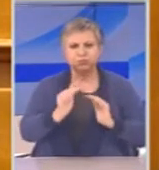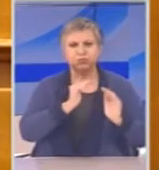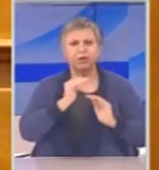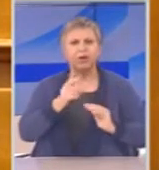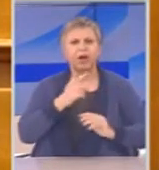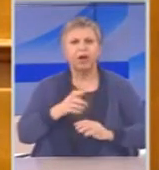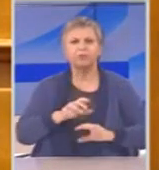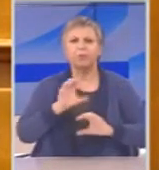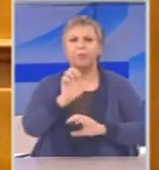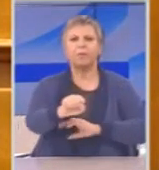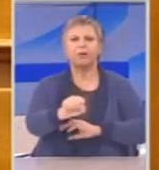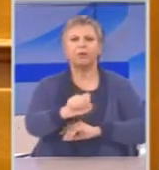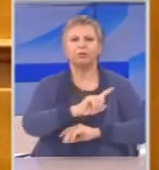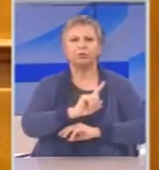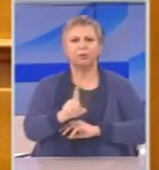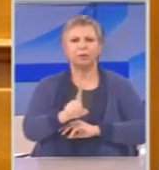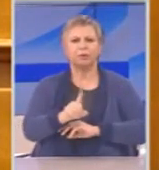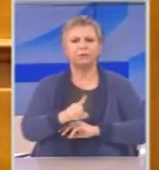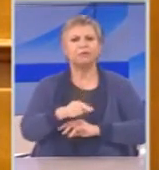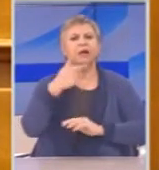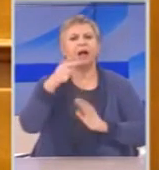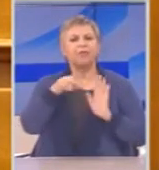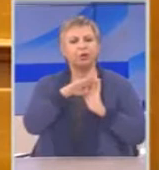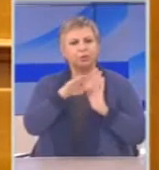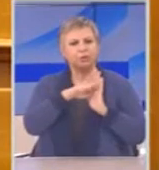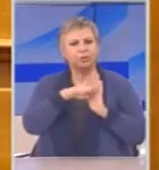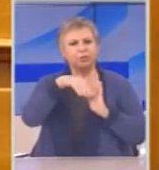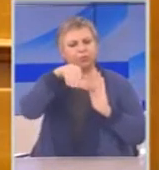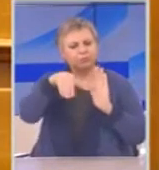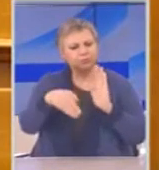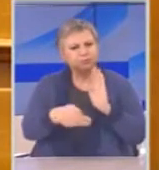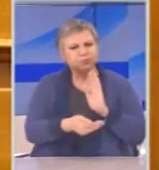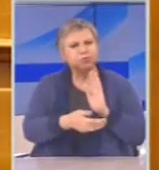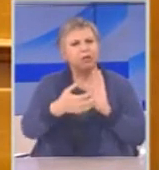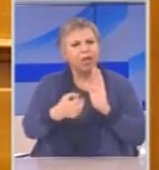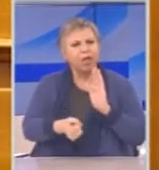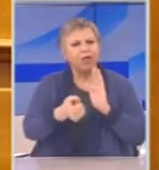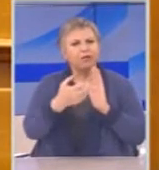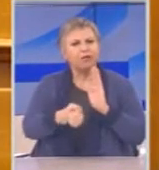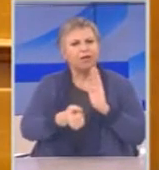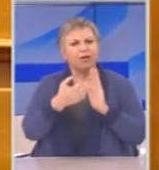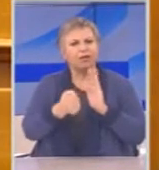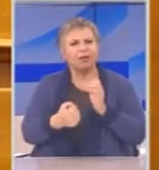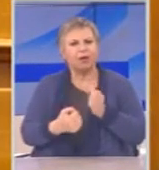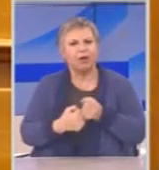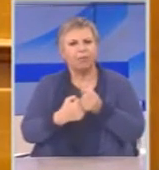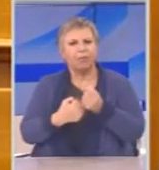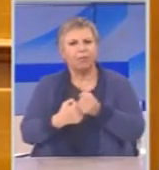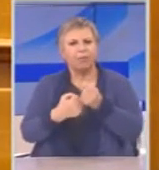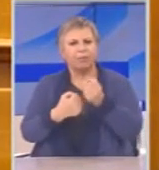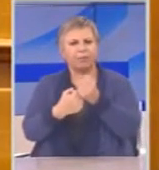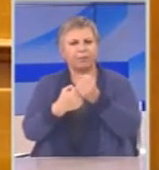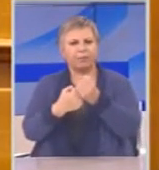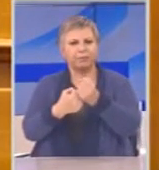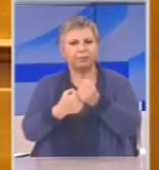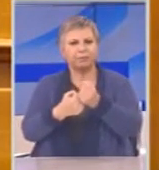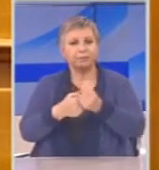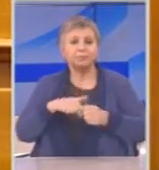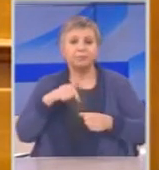κάτω του δηλαδή το σύστημα έχει πολλά συστήματα που λέει αν θυμάμαι καλά και ο Κραουνάκης. Και το λέω αυτό